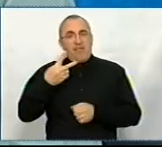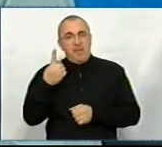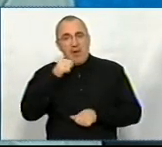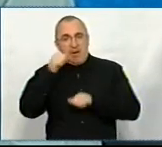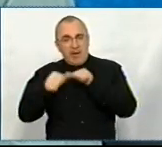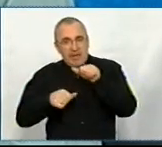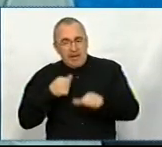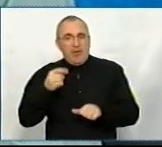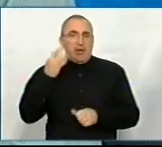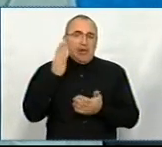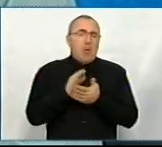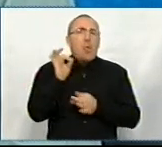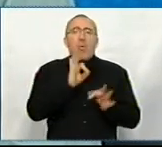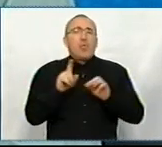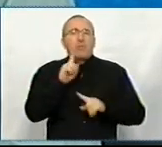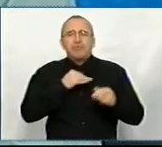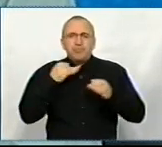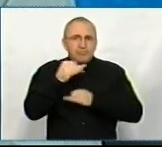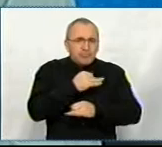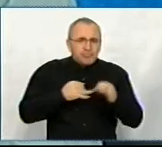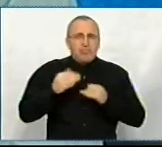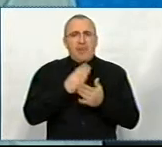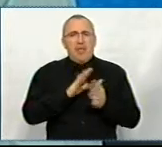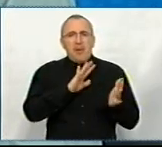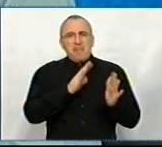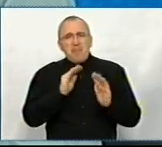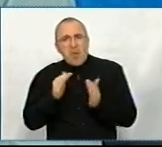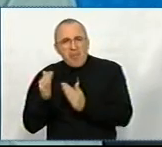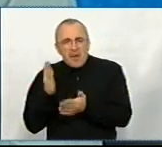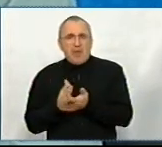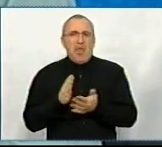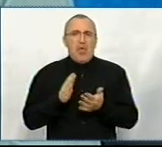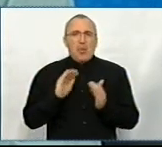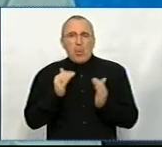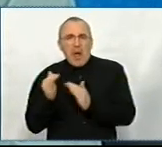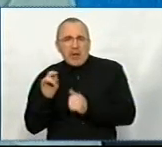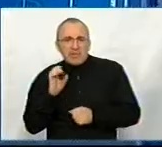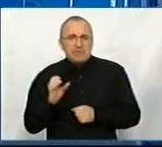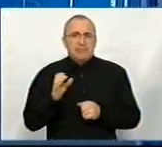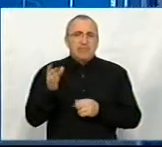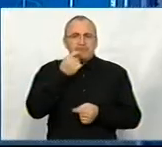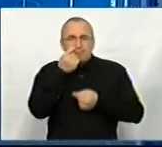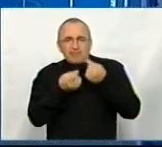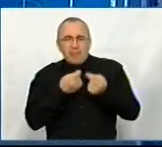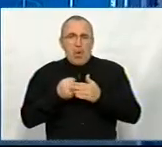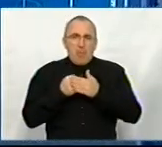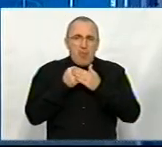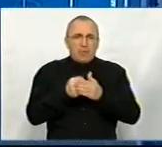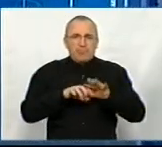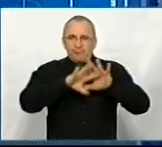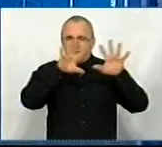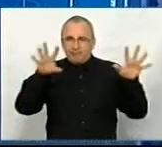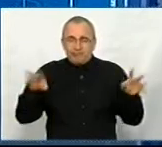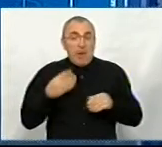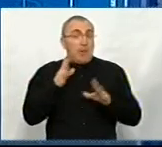Є про що говорити, є багато цікавих моментів і нюансів. І сьогодні ми спробуємо їх усіх максимально охопити. А